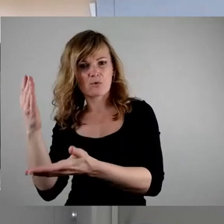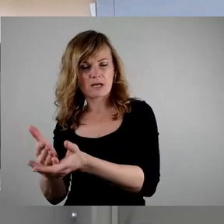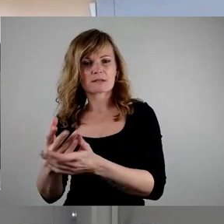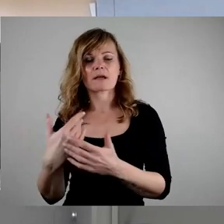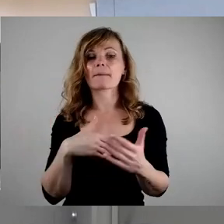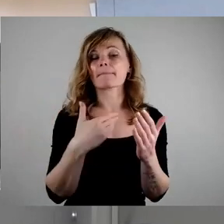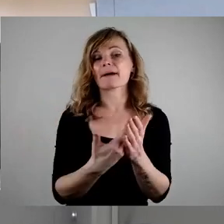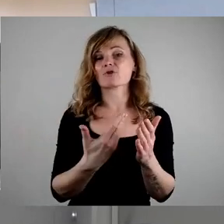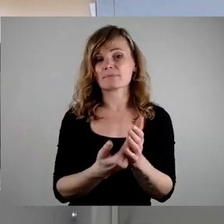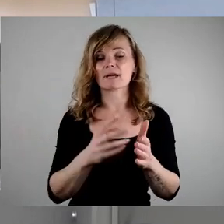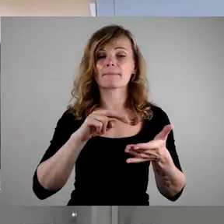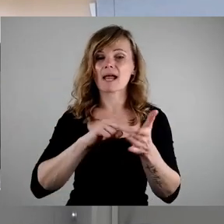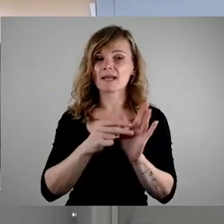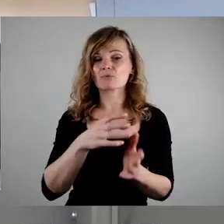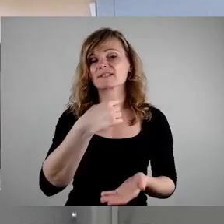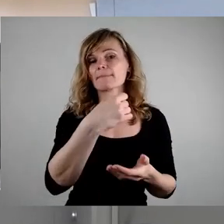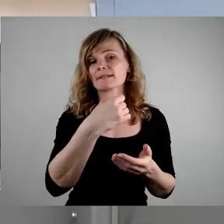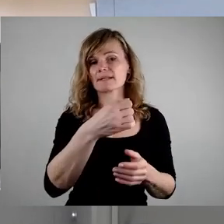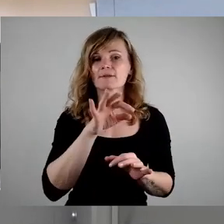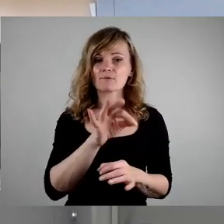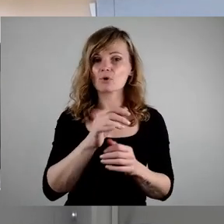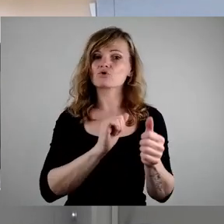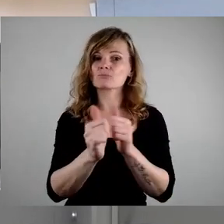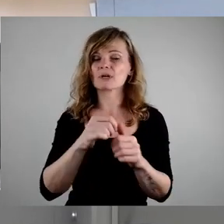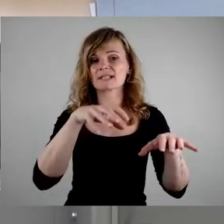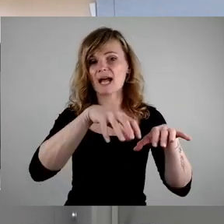Planungsmittel für Sportanlagen,